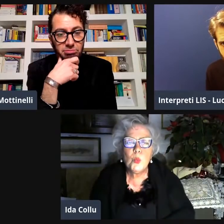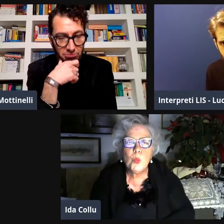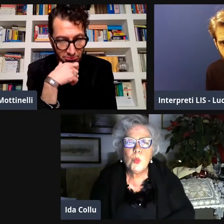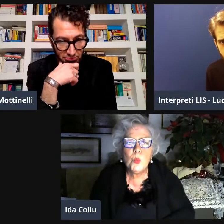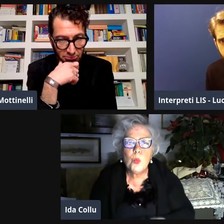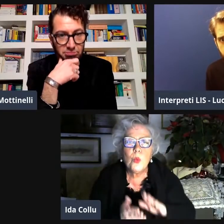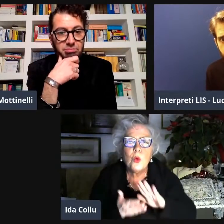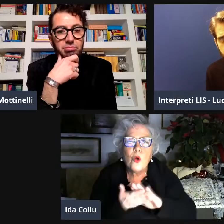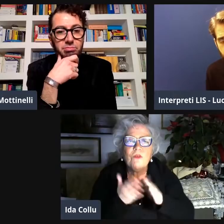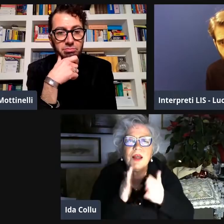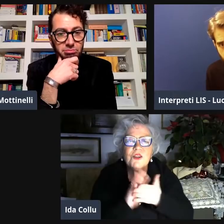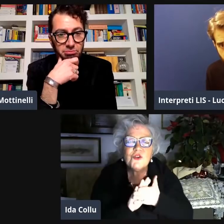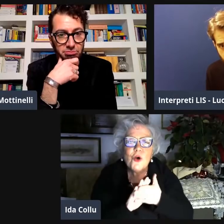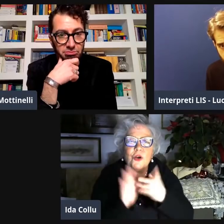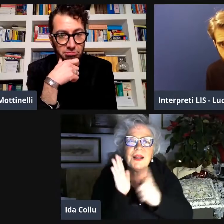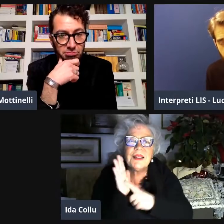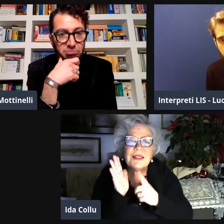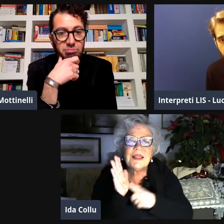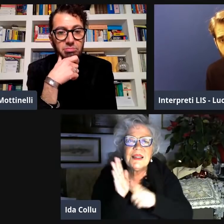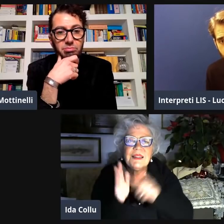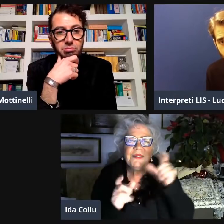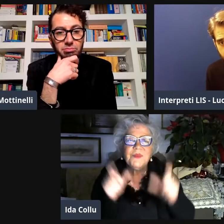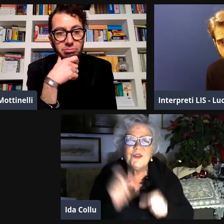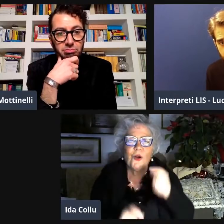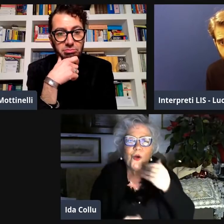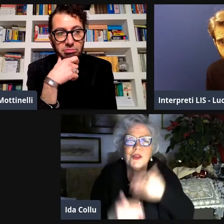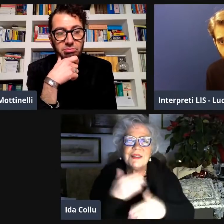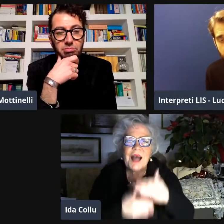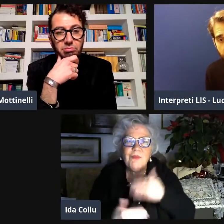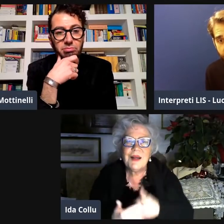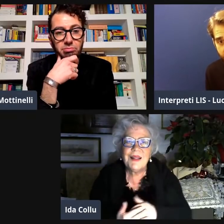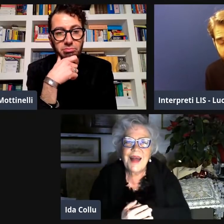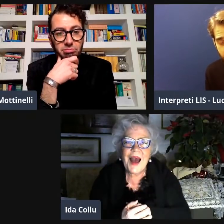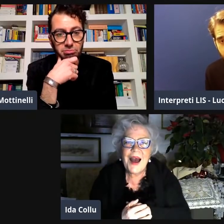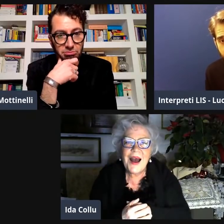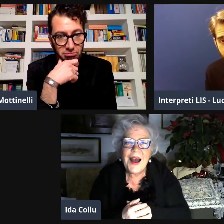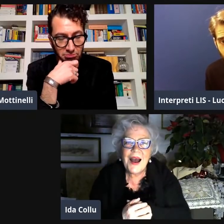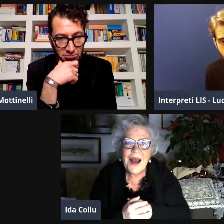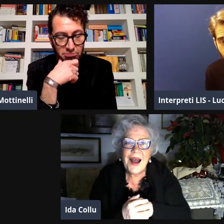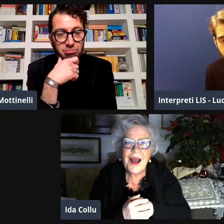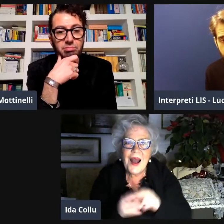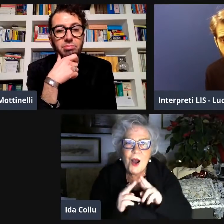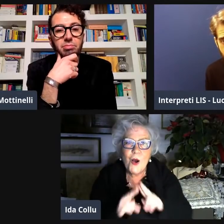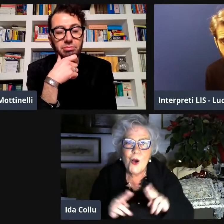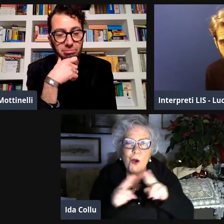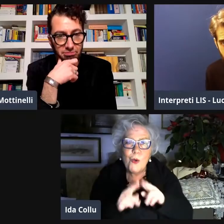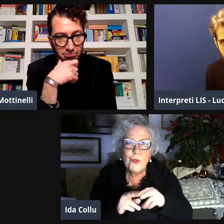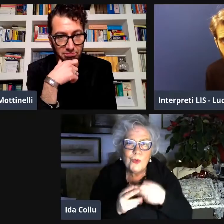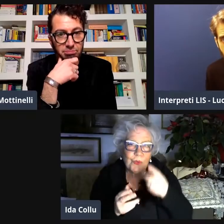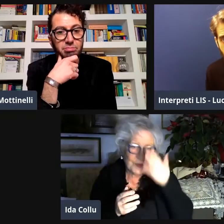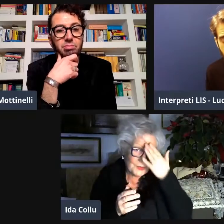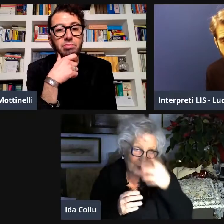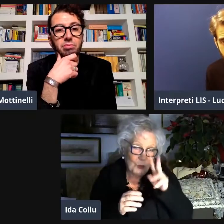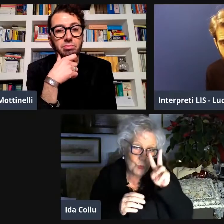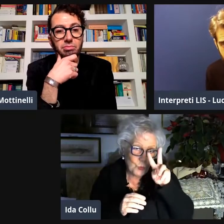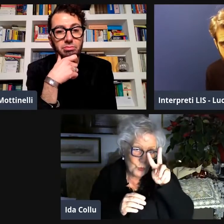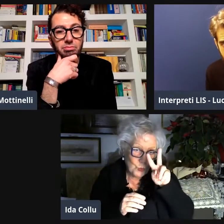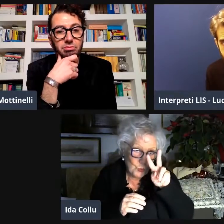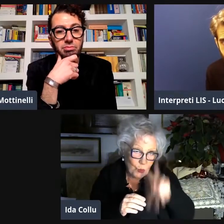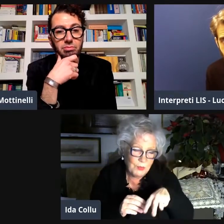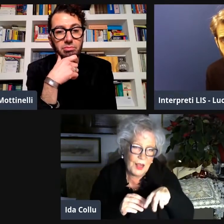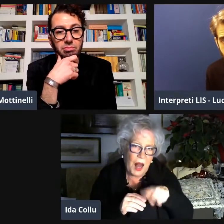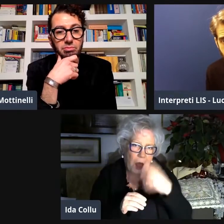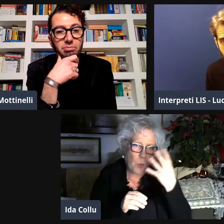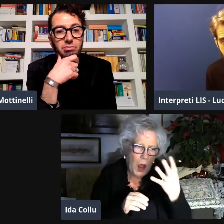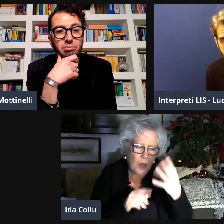fortissima per soprattutto riguardo il riferimento alla convenzione ONU la convenzione dei diritti delle persone con disabilità